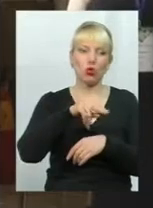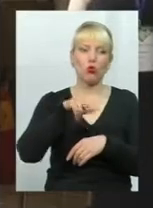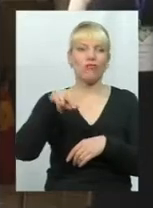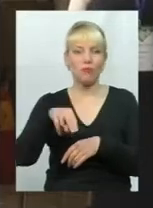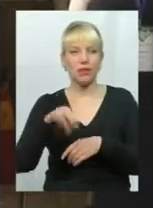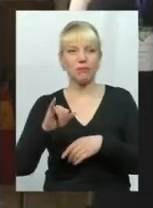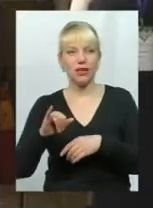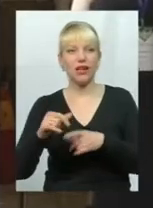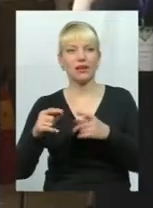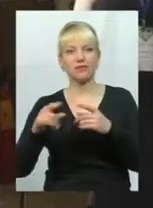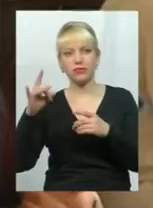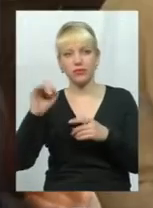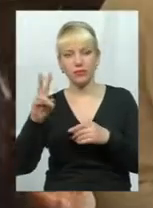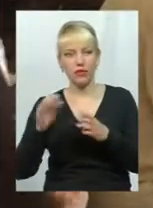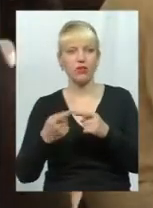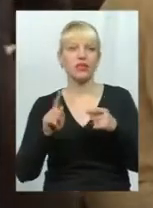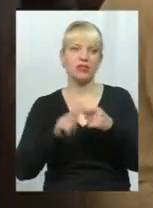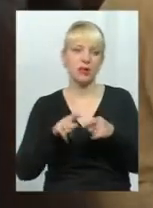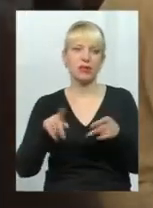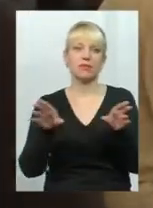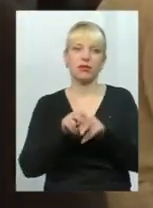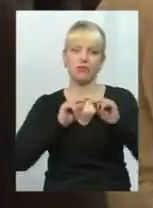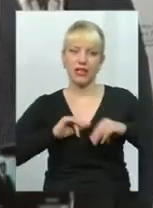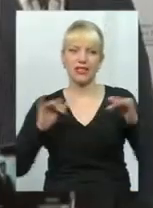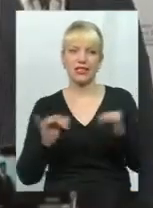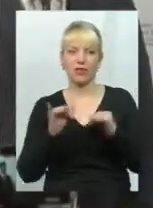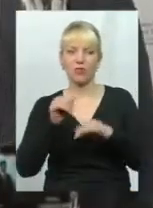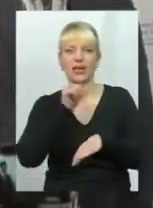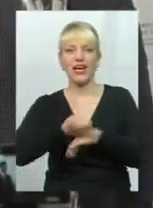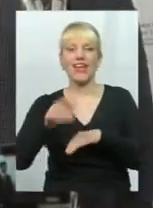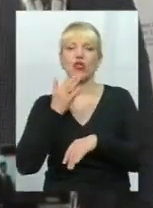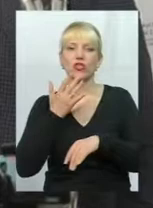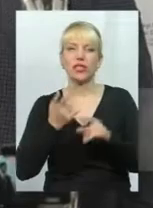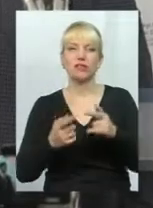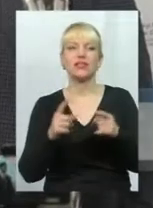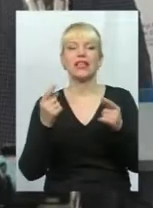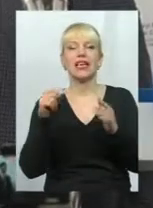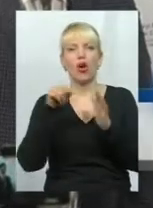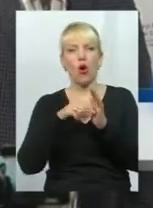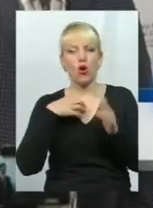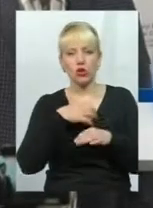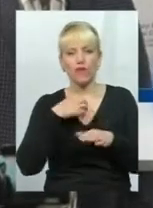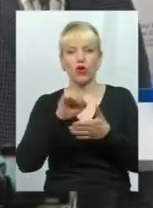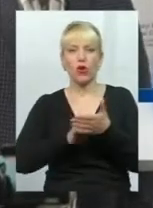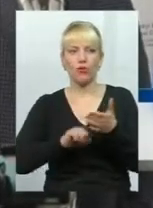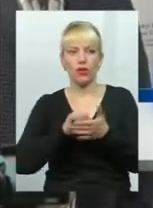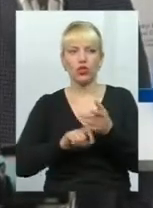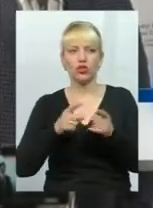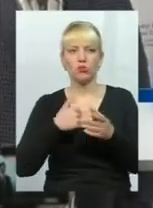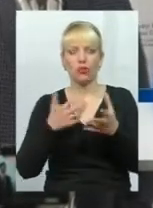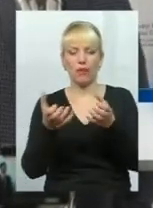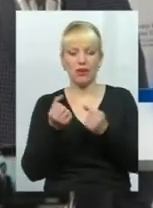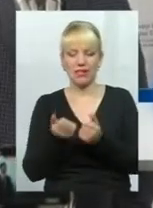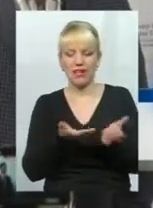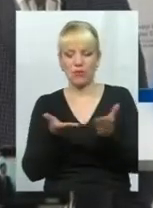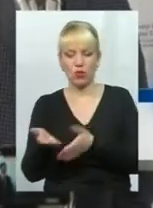співпраці з нашим обласним центром зацікавлені й іноземці. Це ми, тому, основною причиною, чому я прийняв запрошення прийти на цей